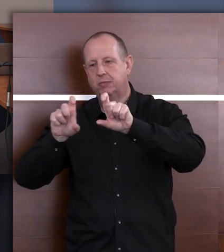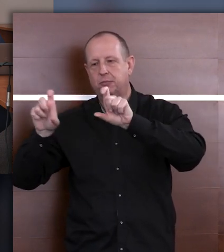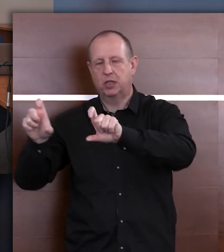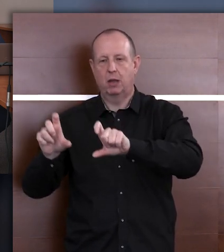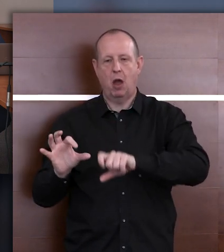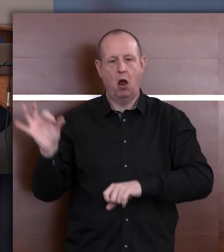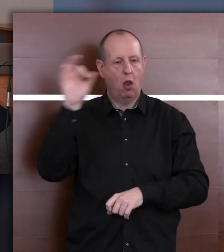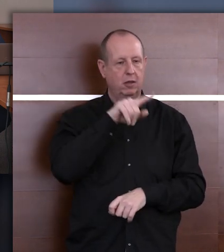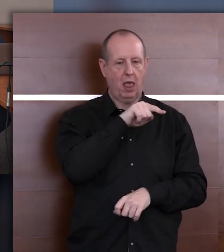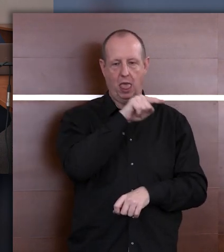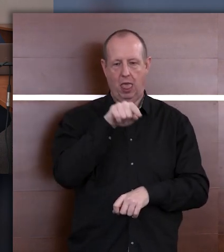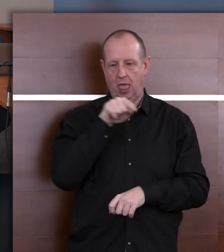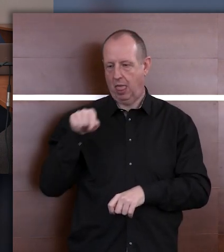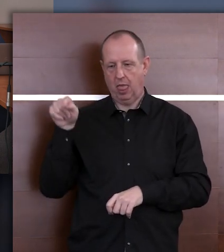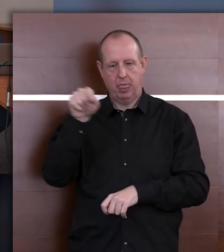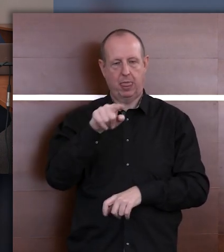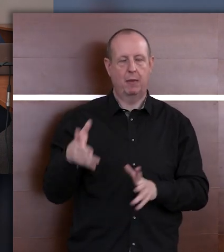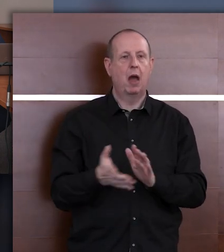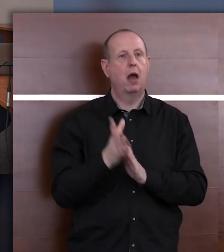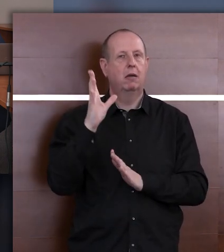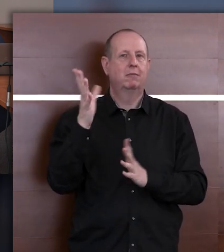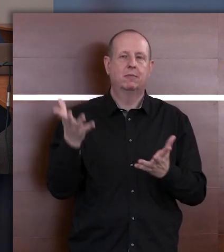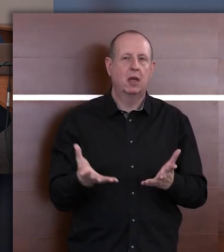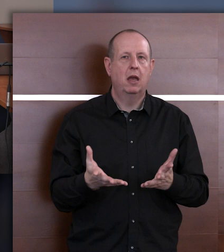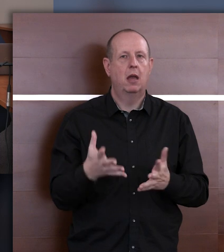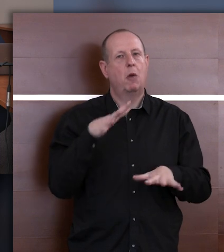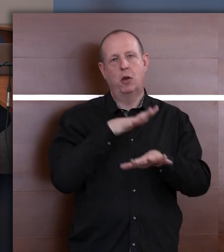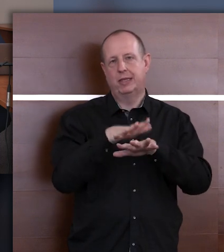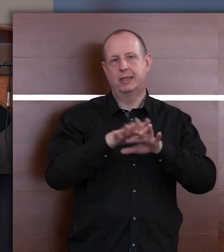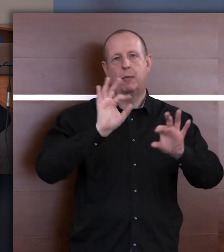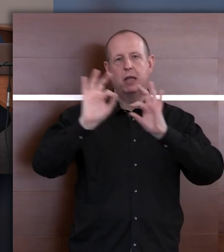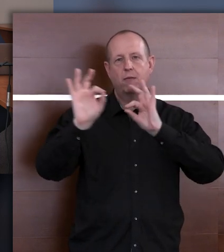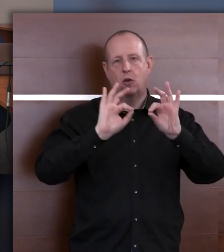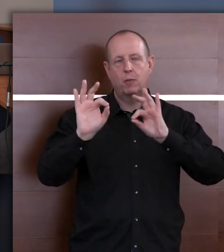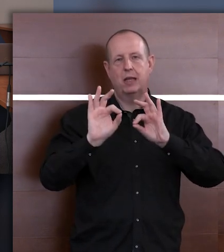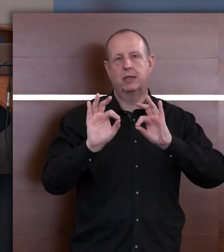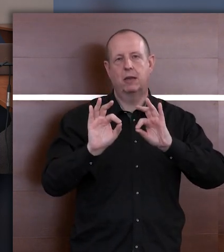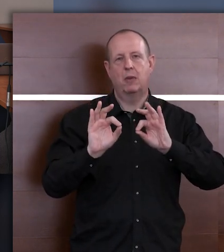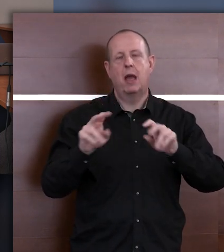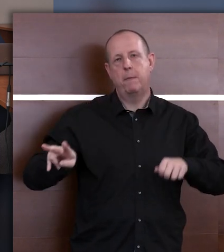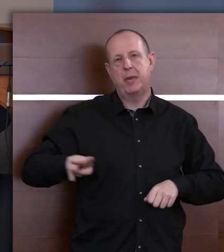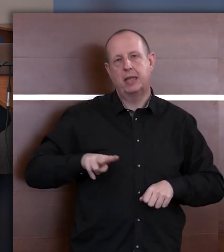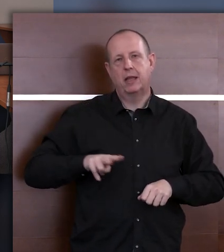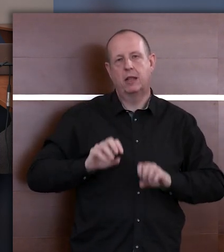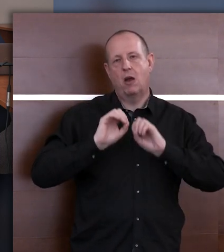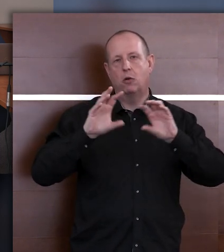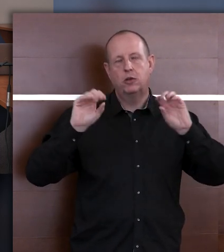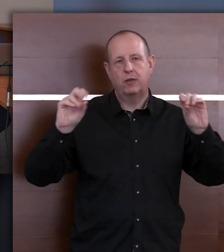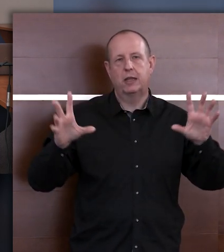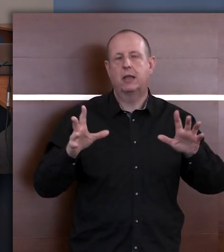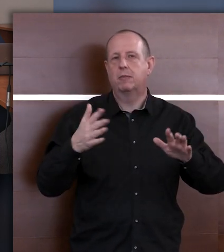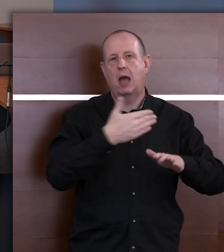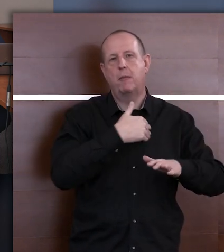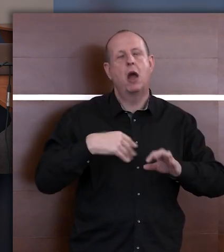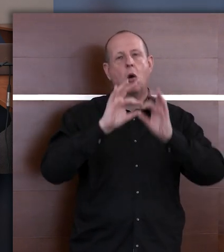losowy nie do końca, ponieważ pozyskaliśmy z systemu informacji oświatowej dane o liczbie uczniów. Nas interesowały, chcieliśmy do